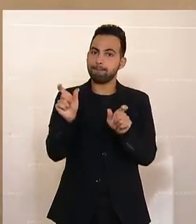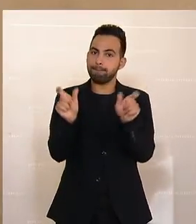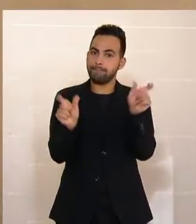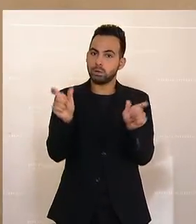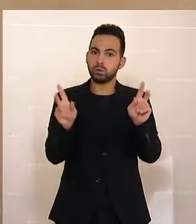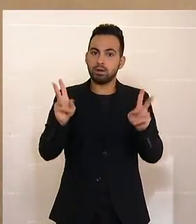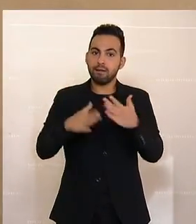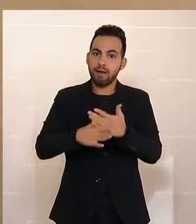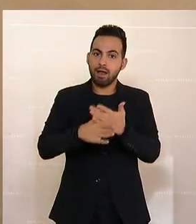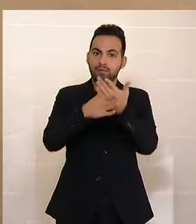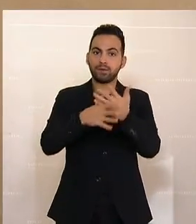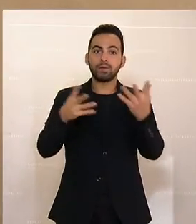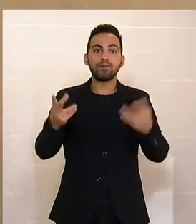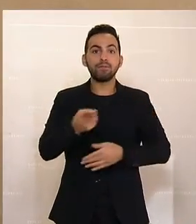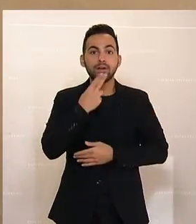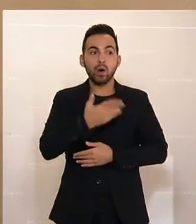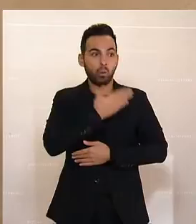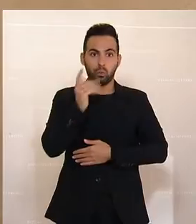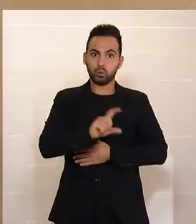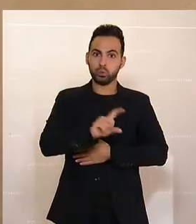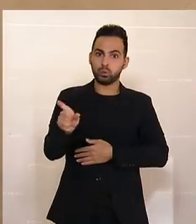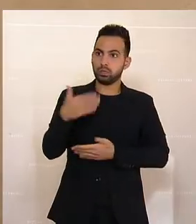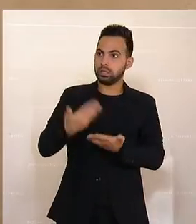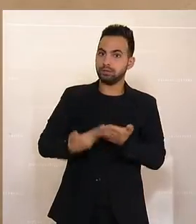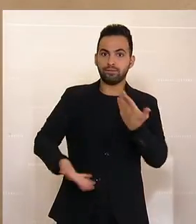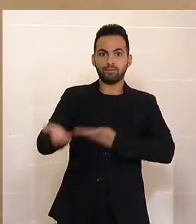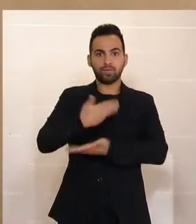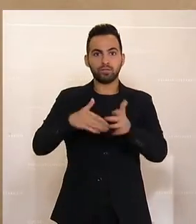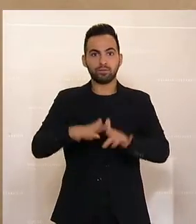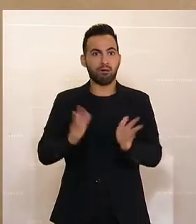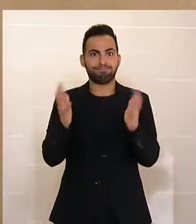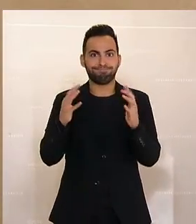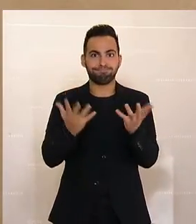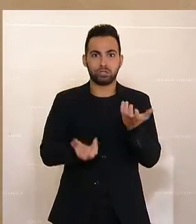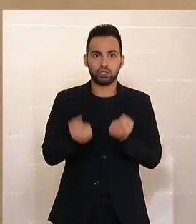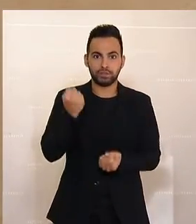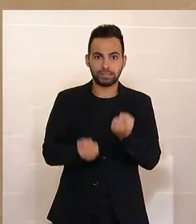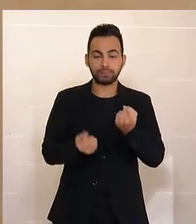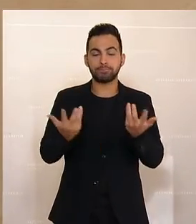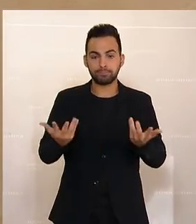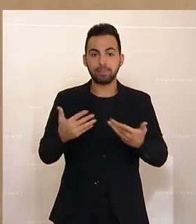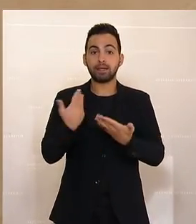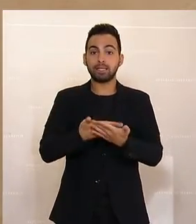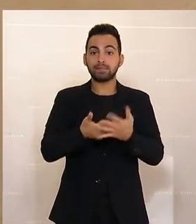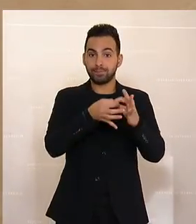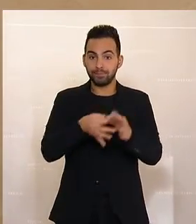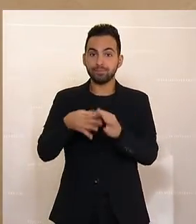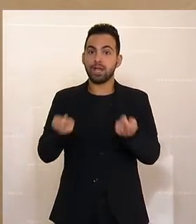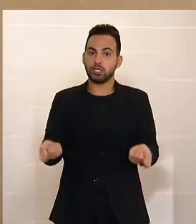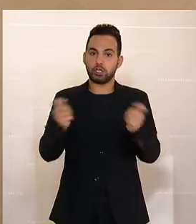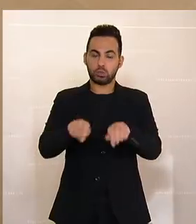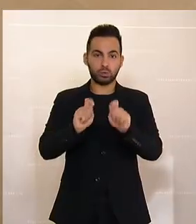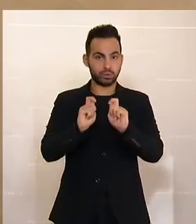zu helfen, die unverschuldet in wirtschaftliche Schwierigkeiten geraten. Und daher, ich bringe folgenden